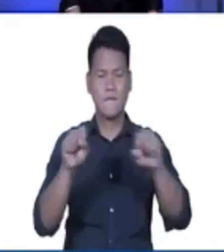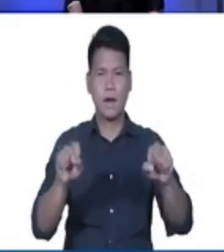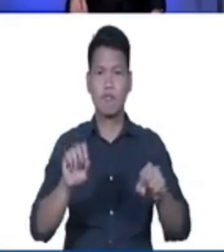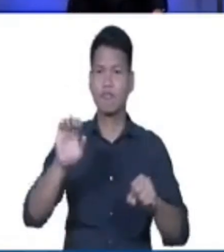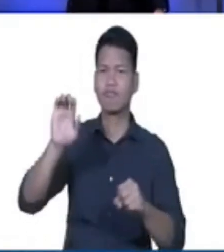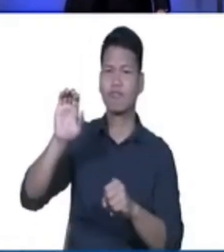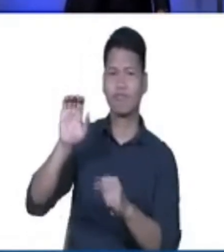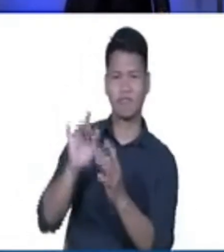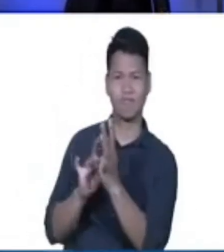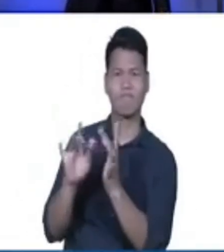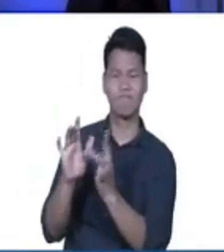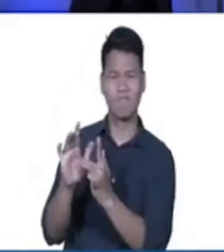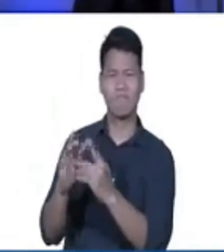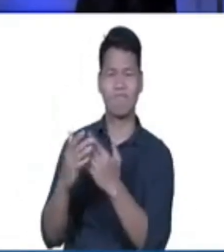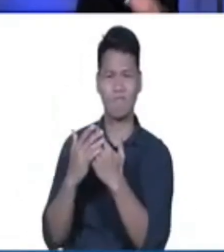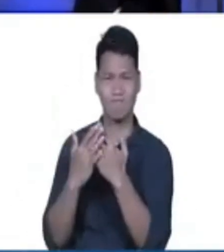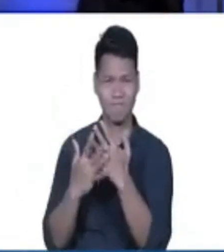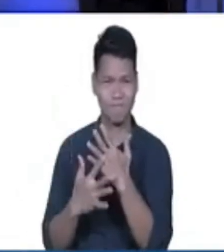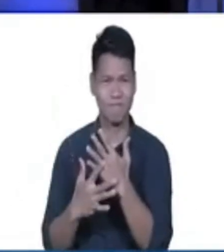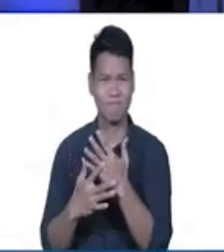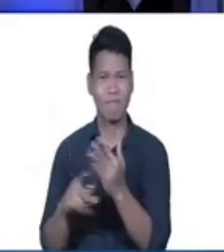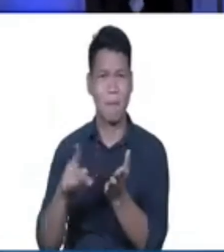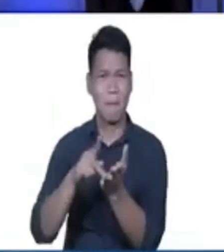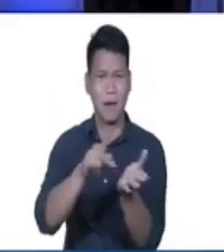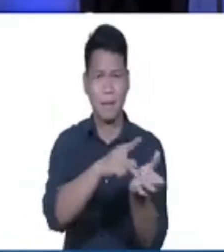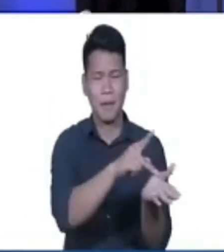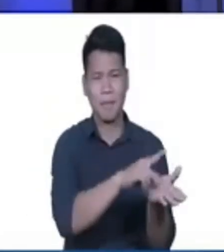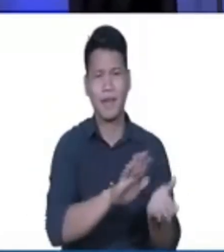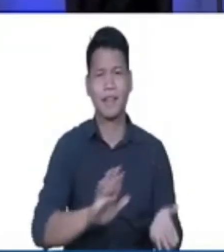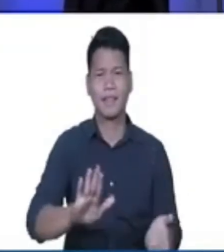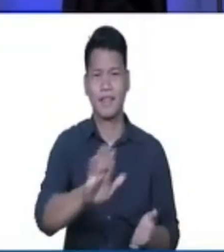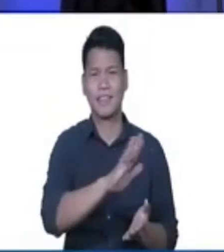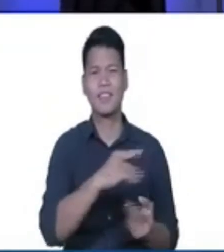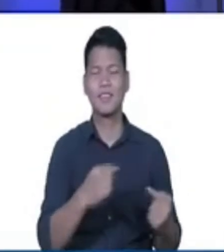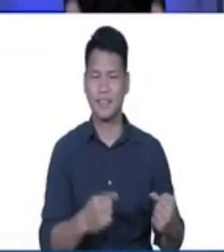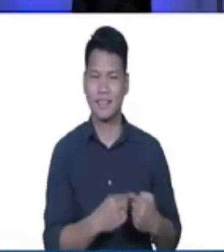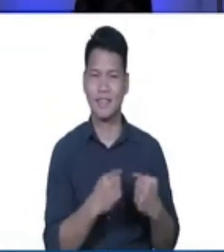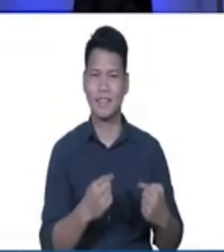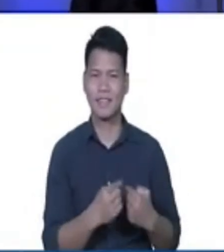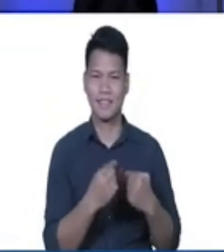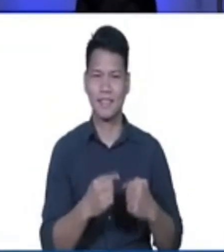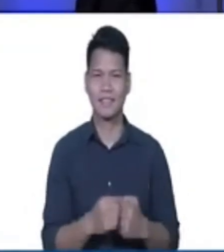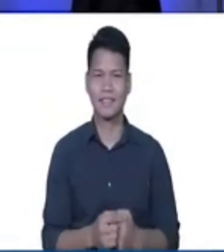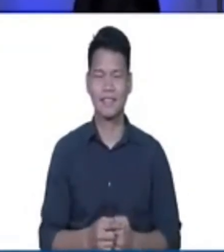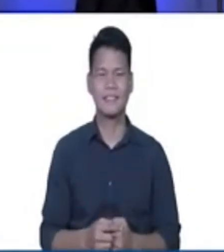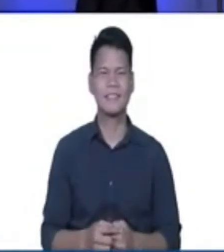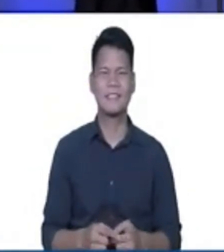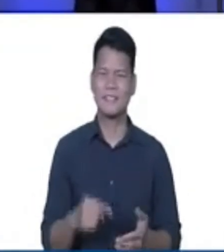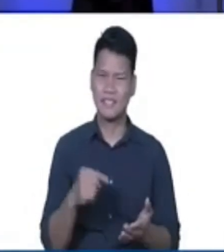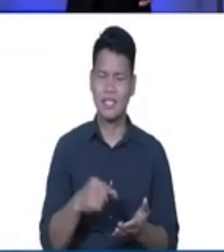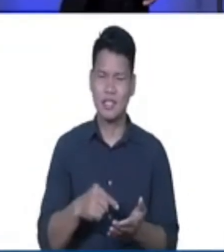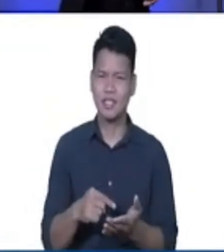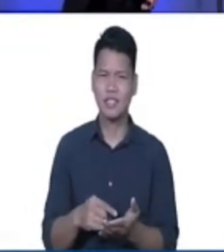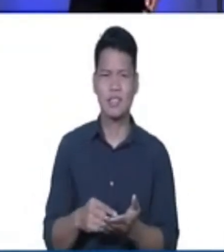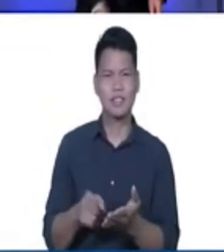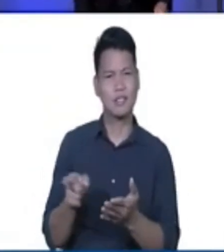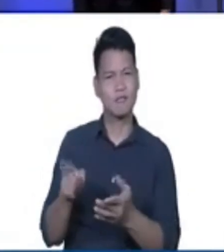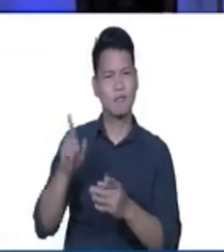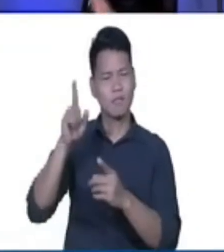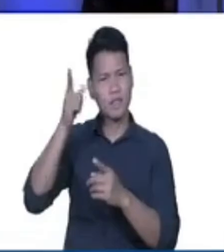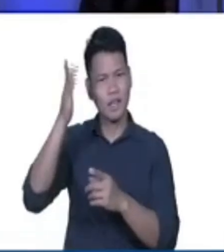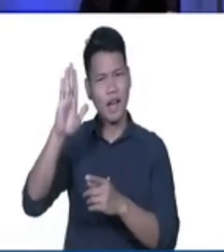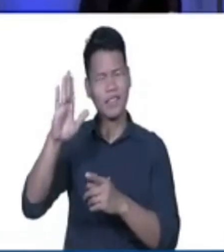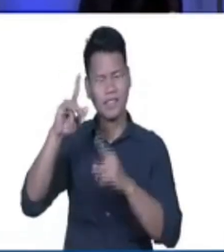blood paid your sin and my sin this is a choice that God